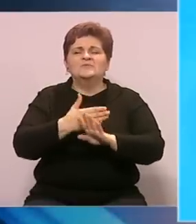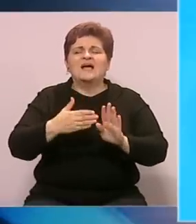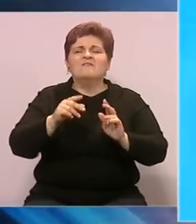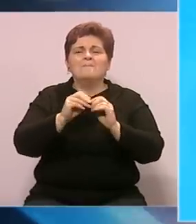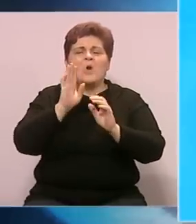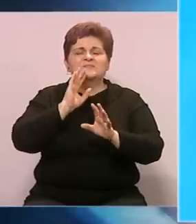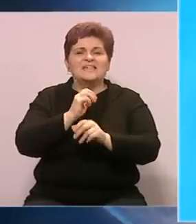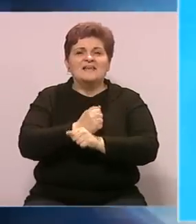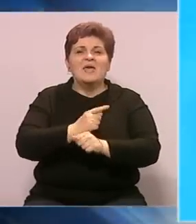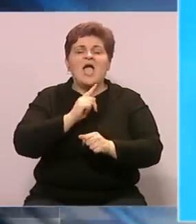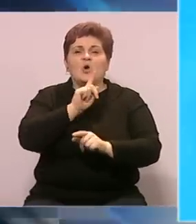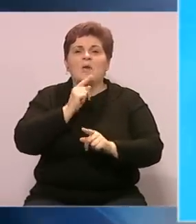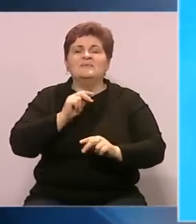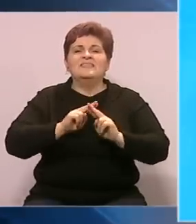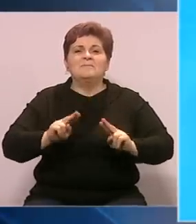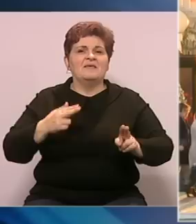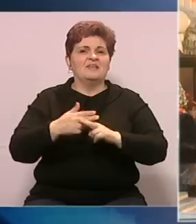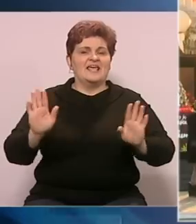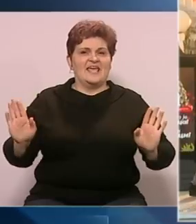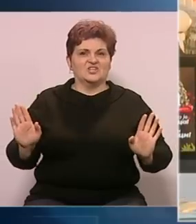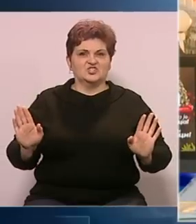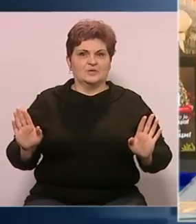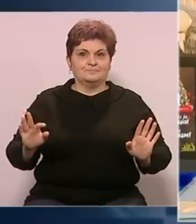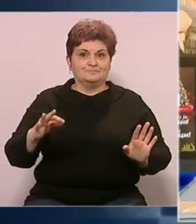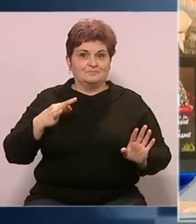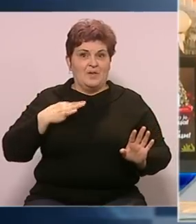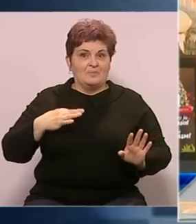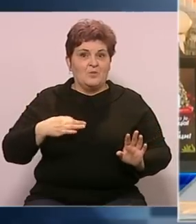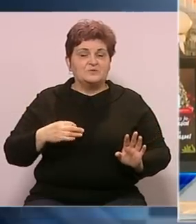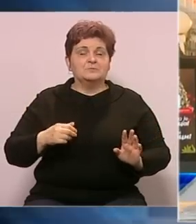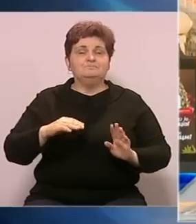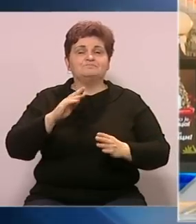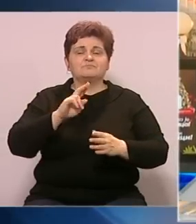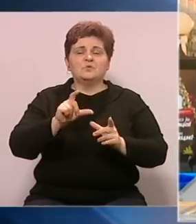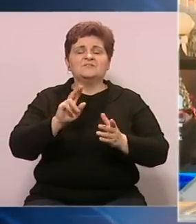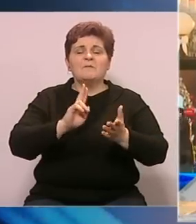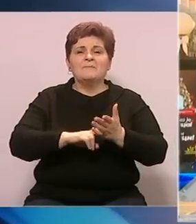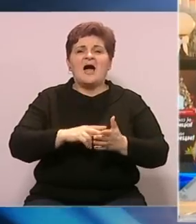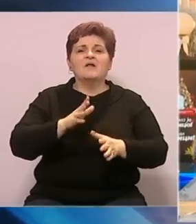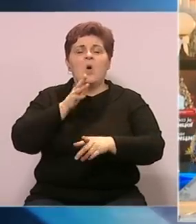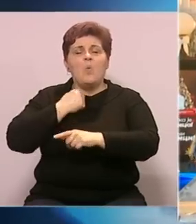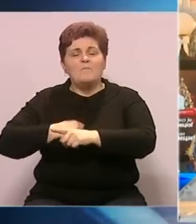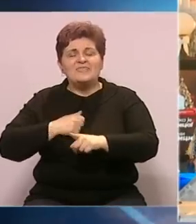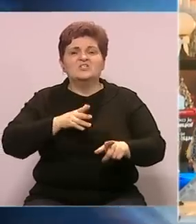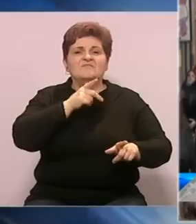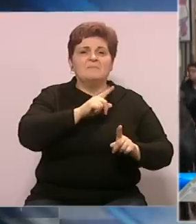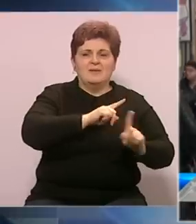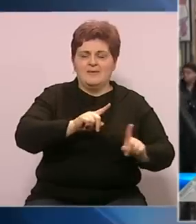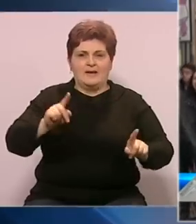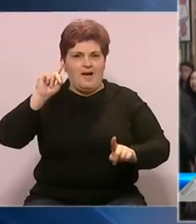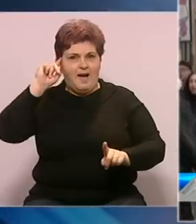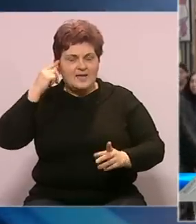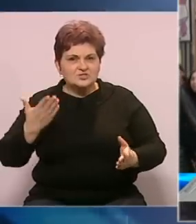sporazum kojima je pitanje imovine riješeno. Profesori Ustavnog prava u Banja Luci i Sarajevu imaju različita tumačenja